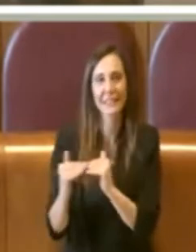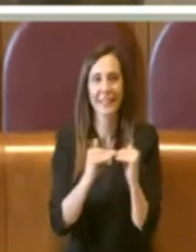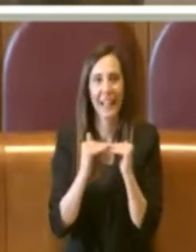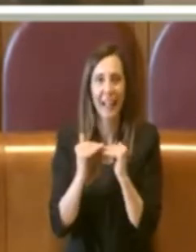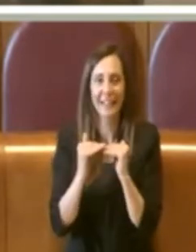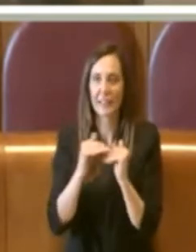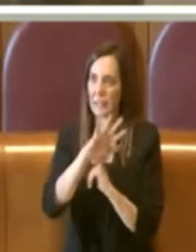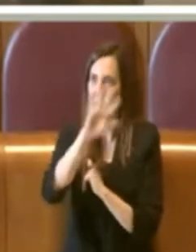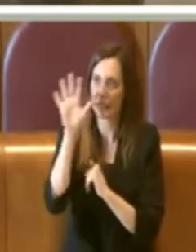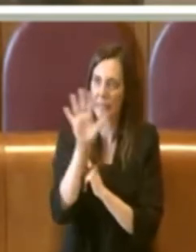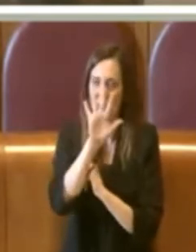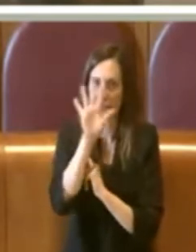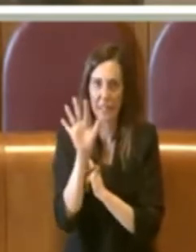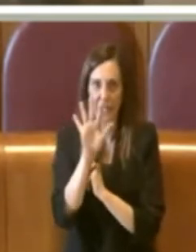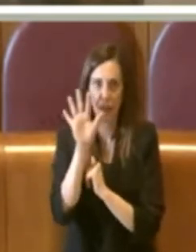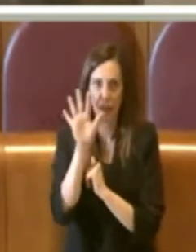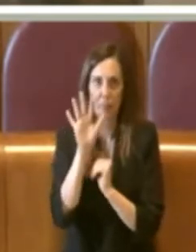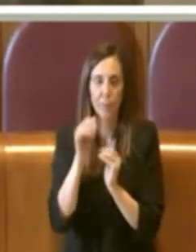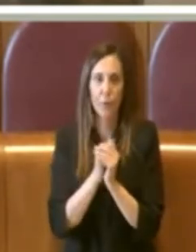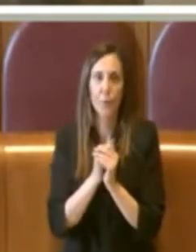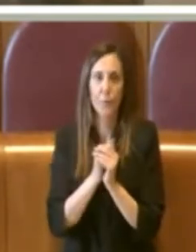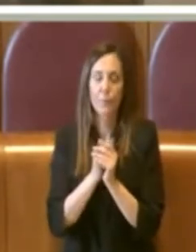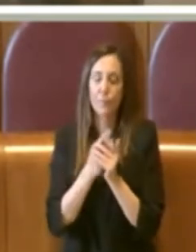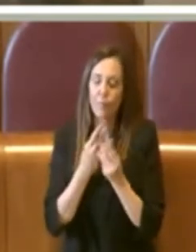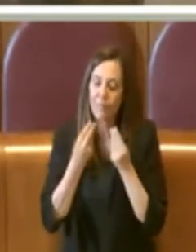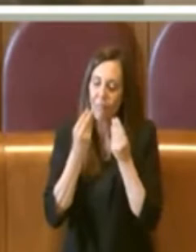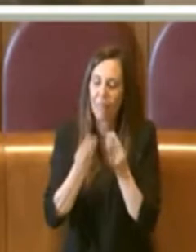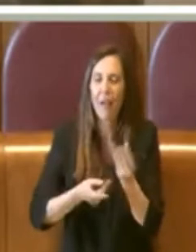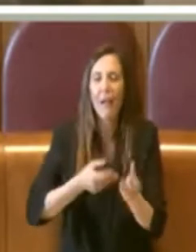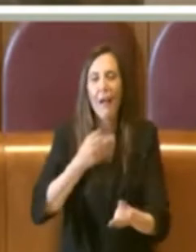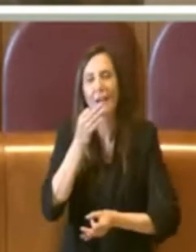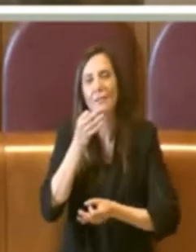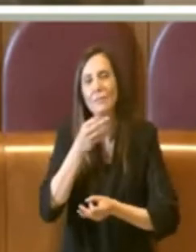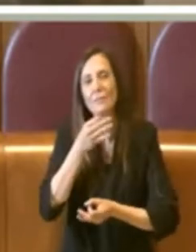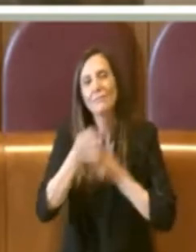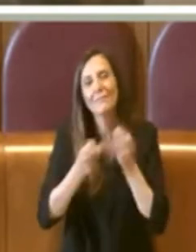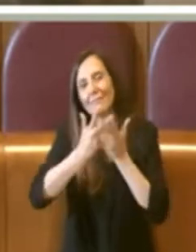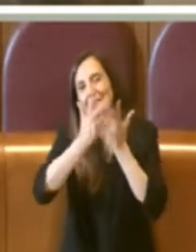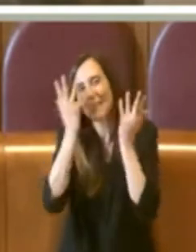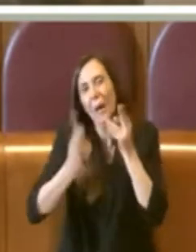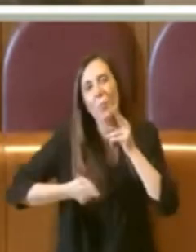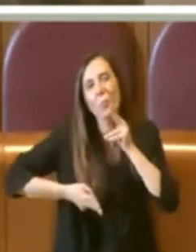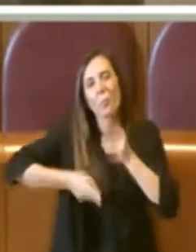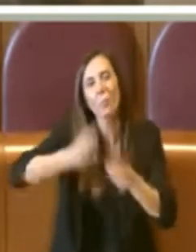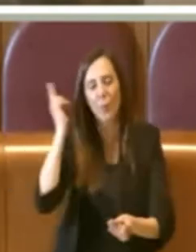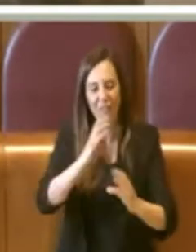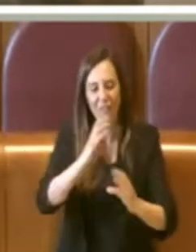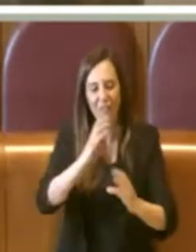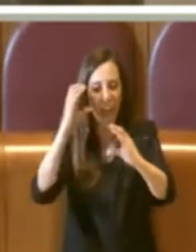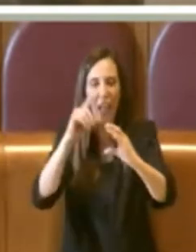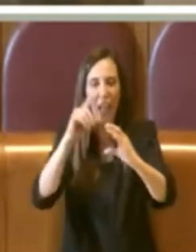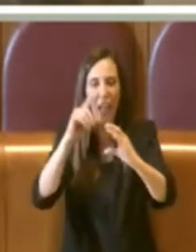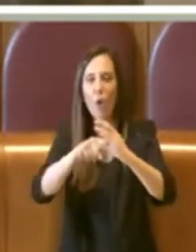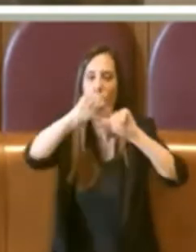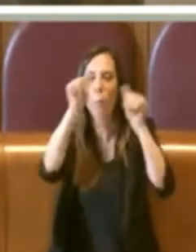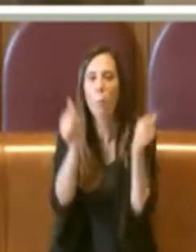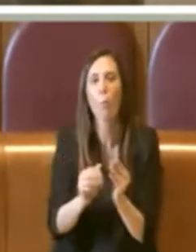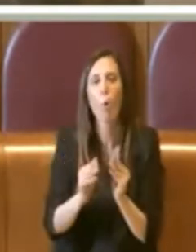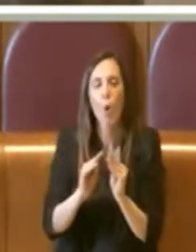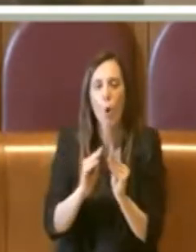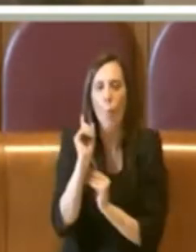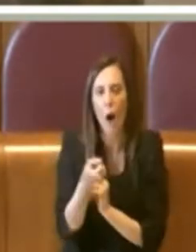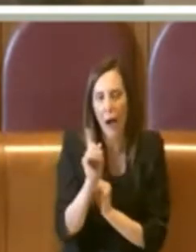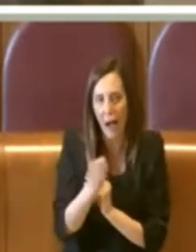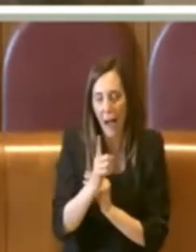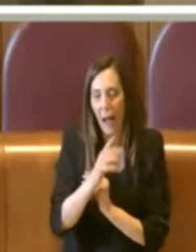vanno, ad esempio, a specificare meglio la tipologia di veicolo o la